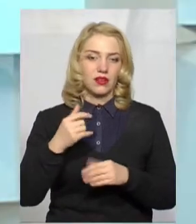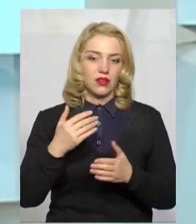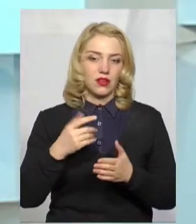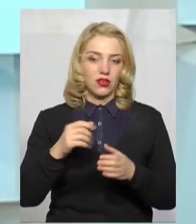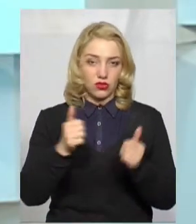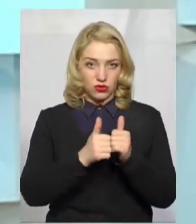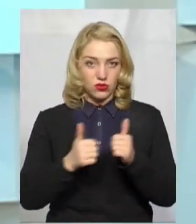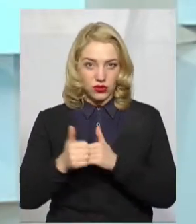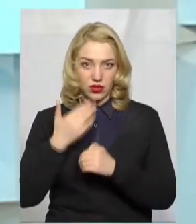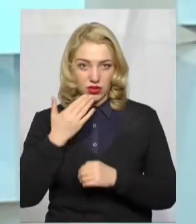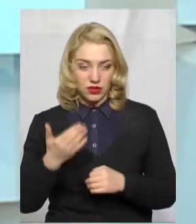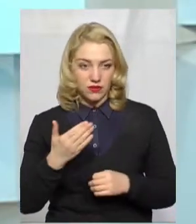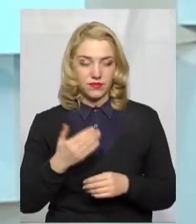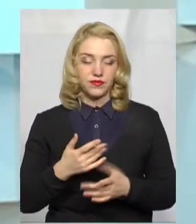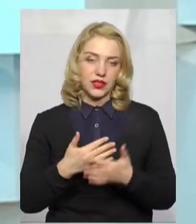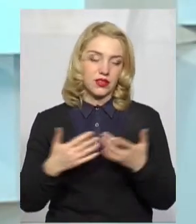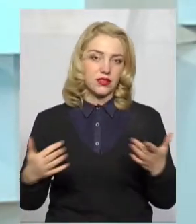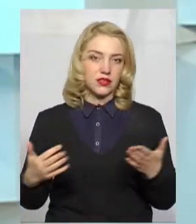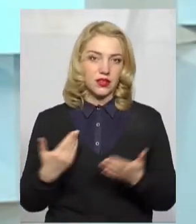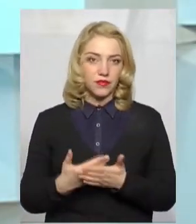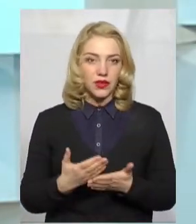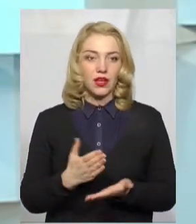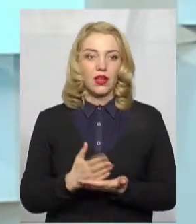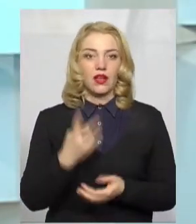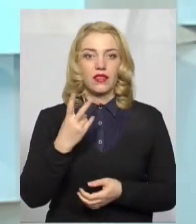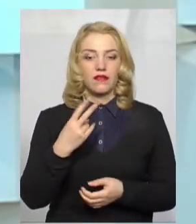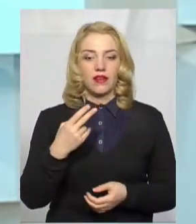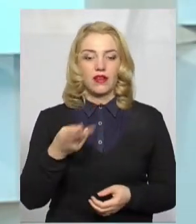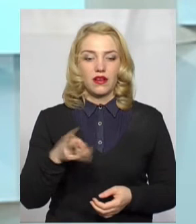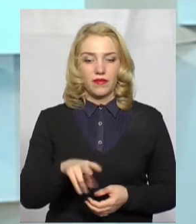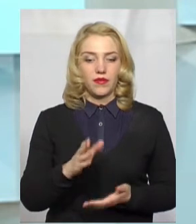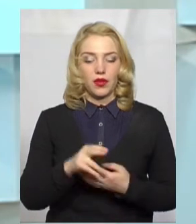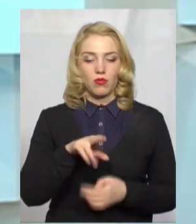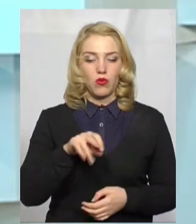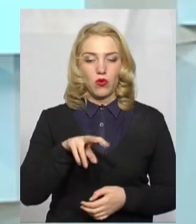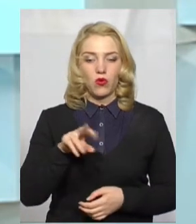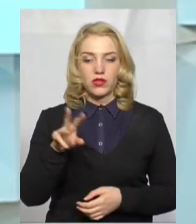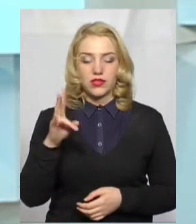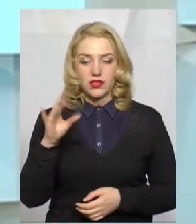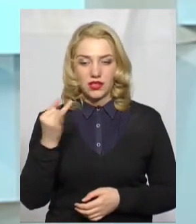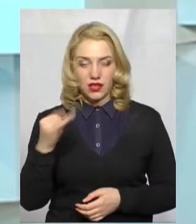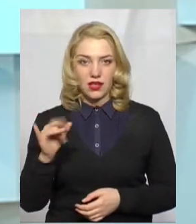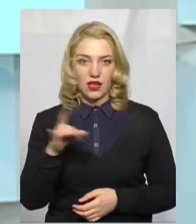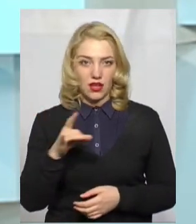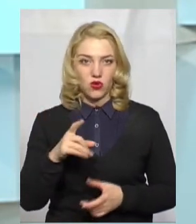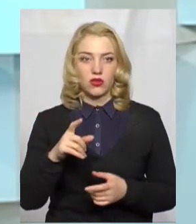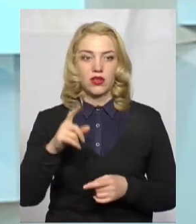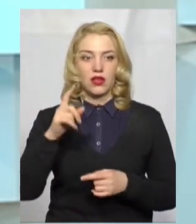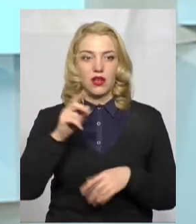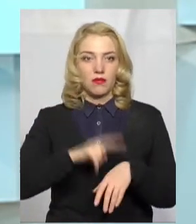різні протоколи. Зокрема, нас два є по Полонському району, де співробітники поліції, знаючи, що ці громадяни